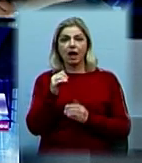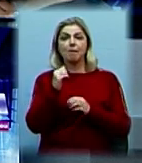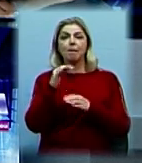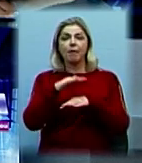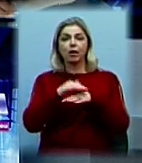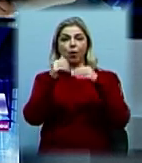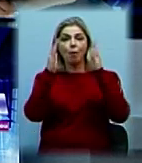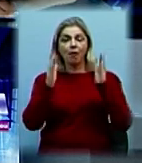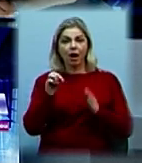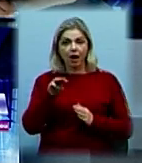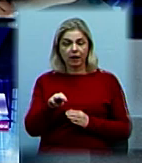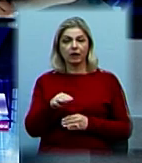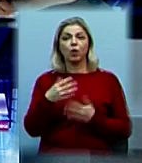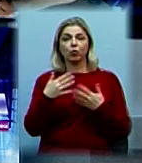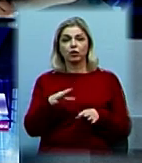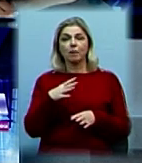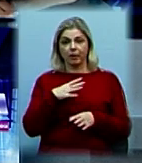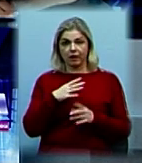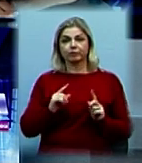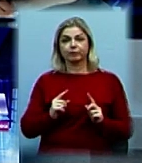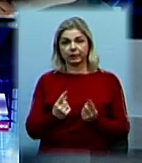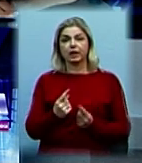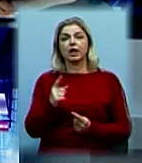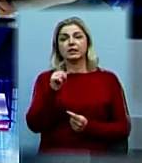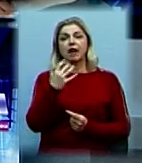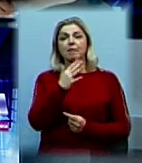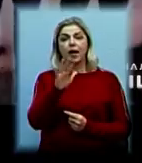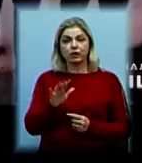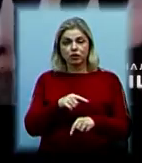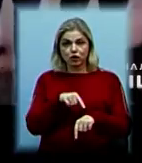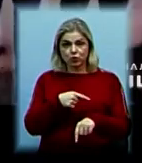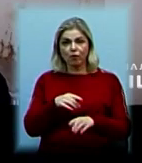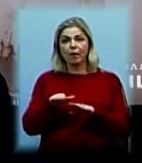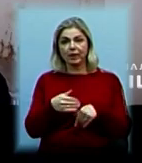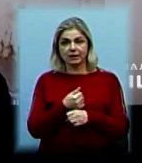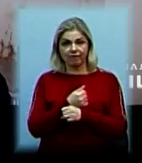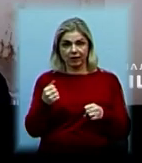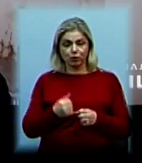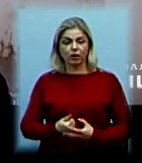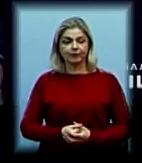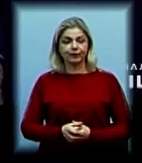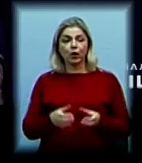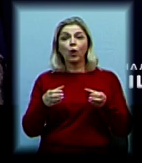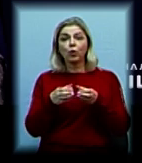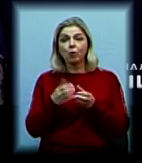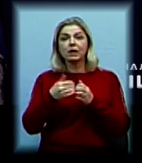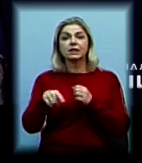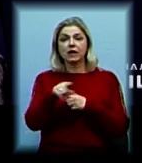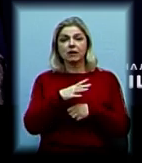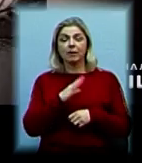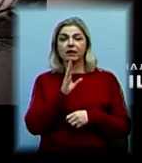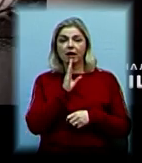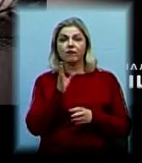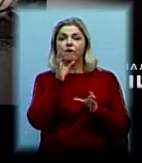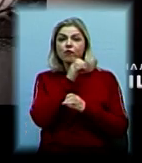П'ятьох правоохоронців затримали вже за півгодини після вибуху. Група, серед яких була дівчина, обікрала